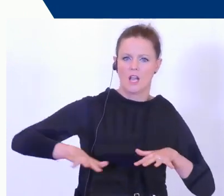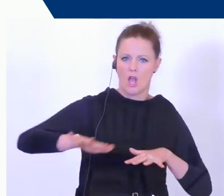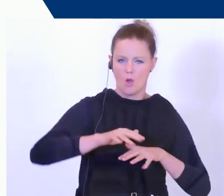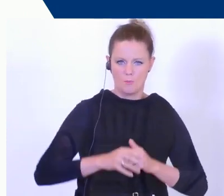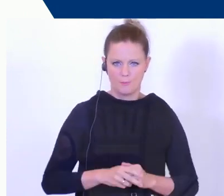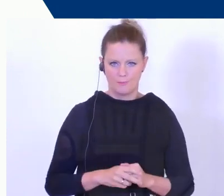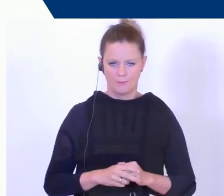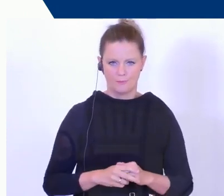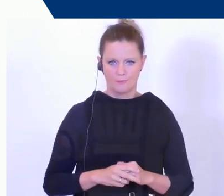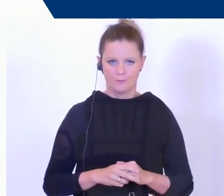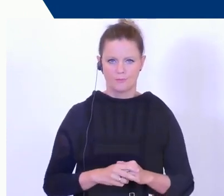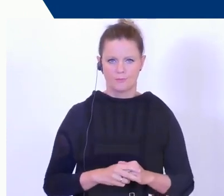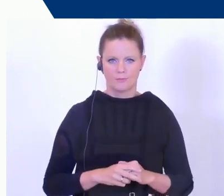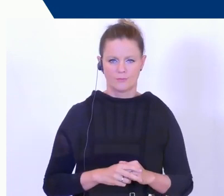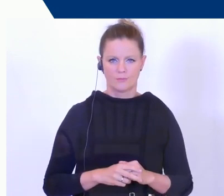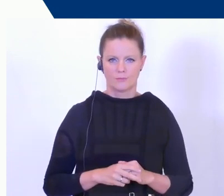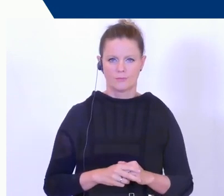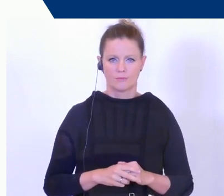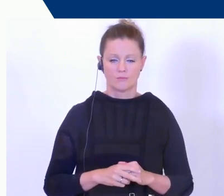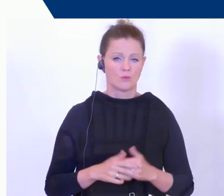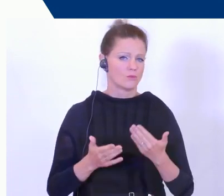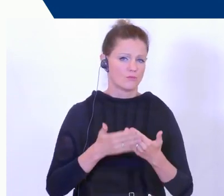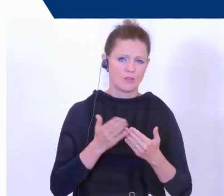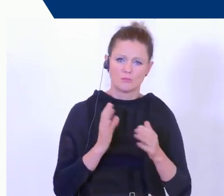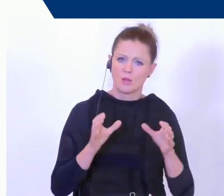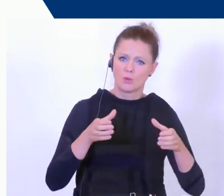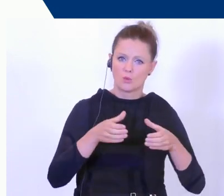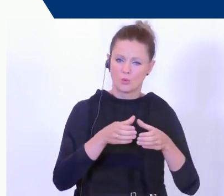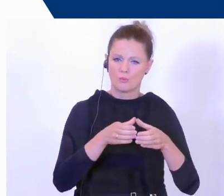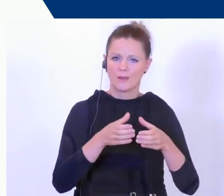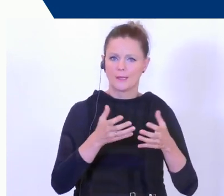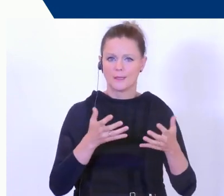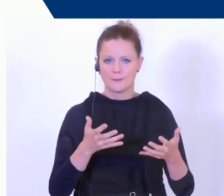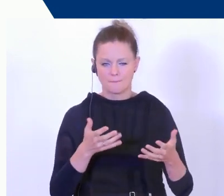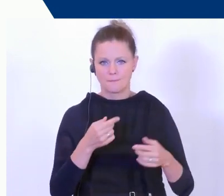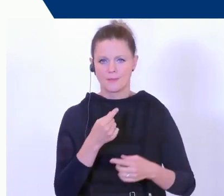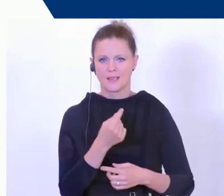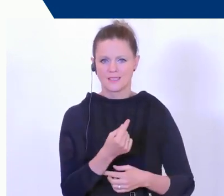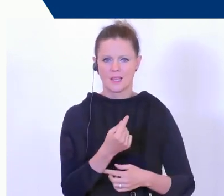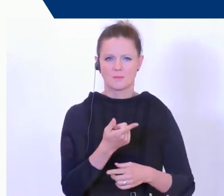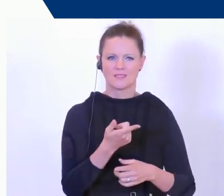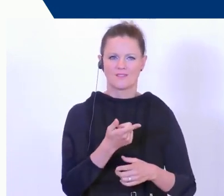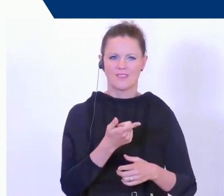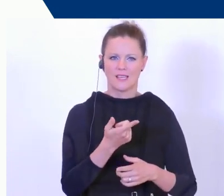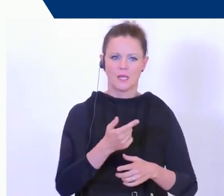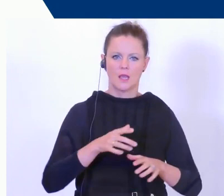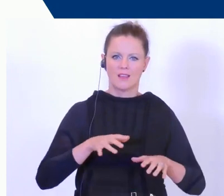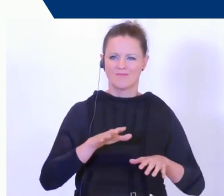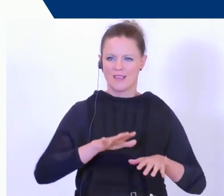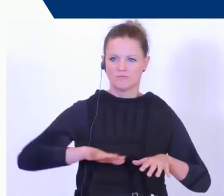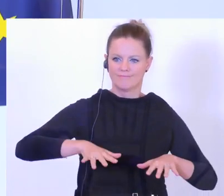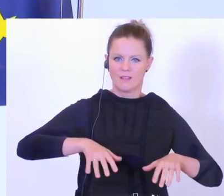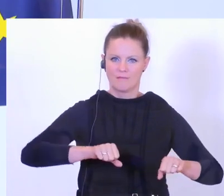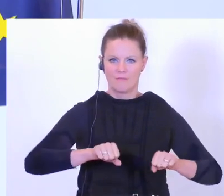auch durch Gruppen, die ein gewisses Territorialverhalten haben,